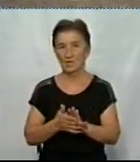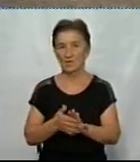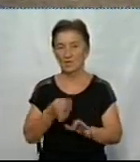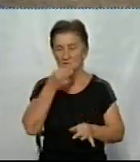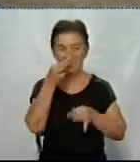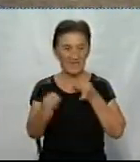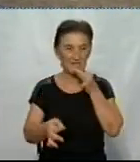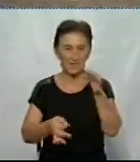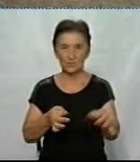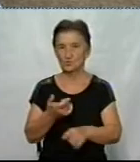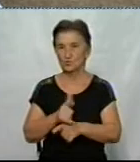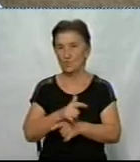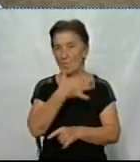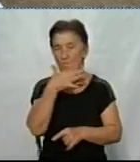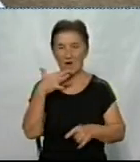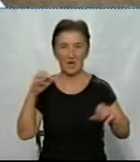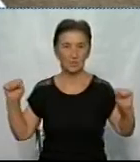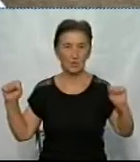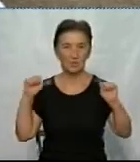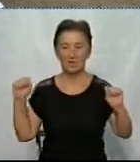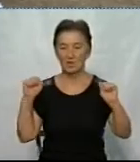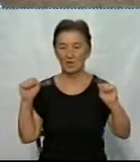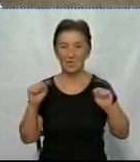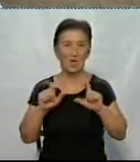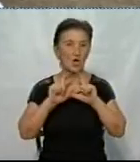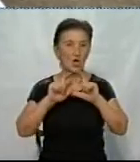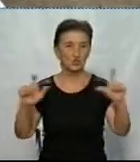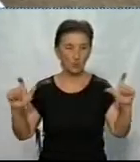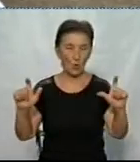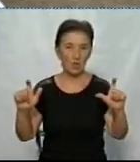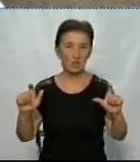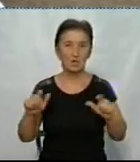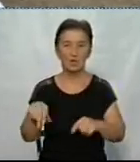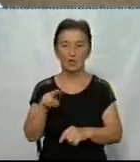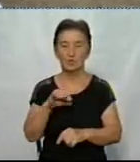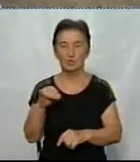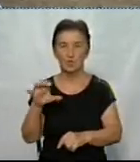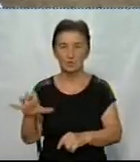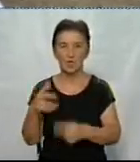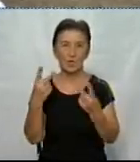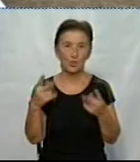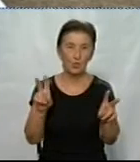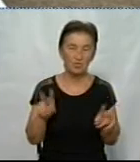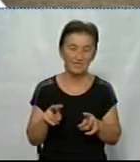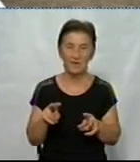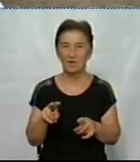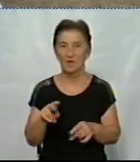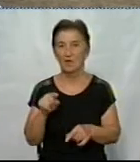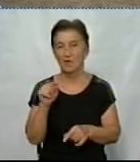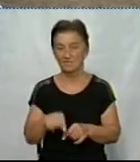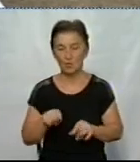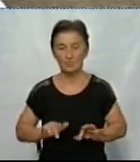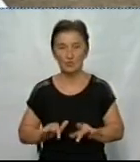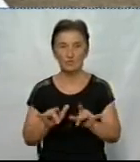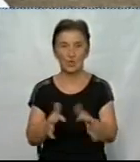багато спортивних шкіл, дюців, також спортивних клубів. В цьому заході